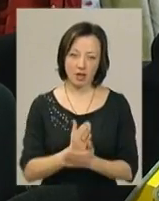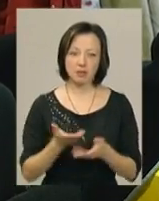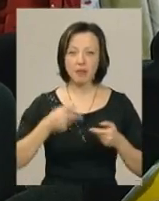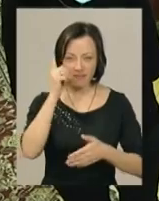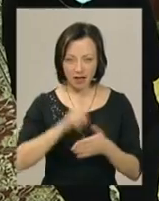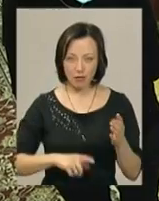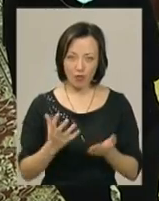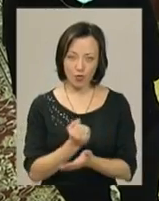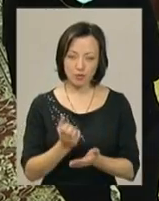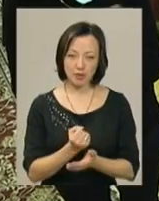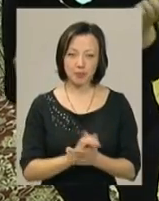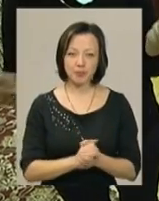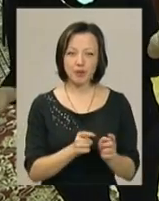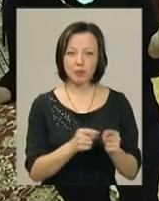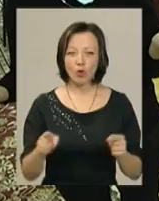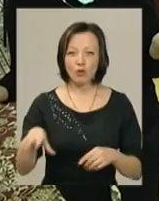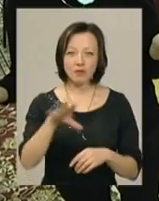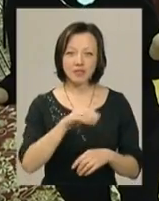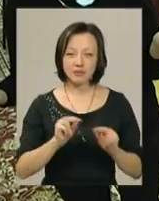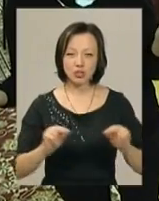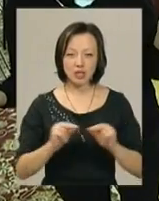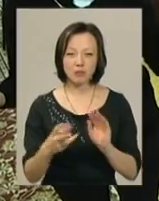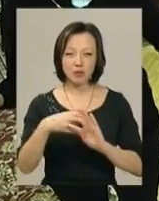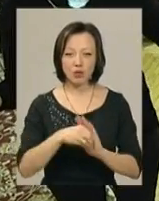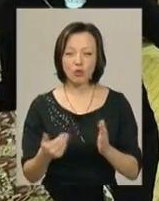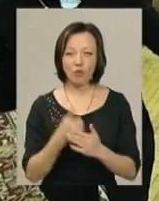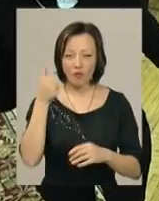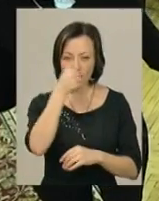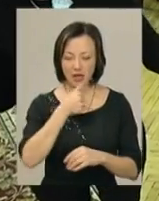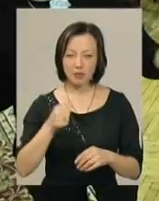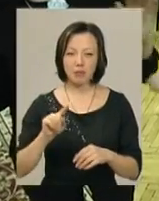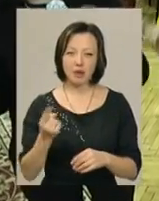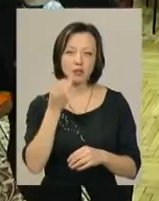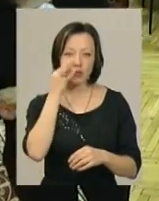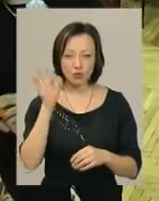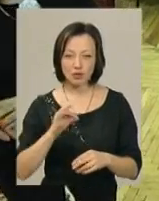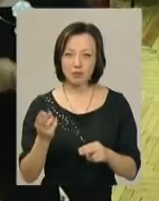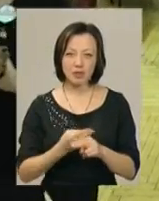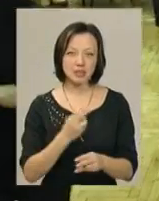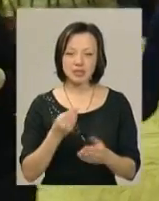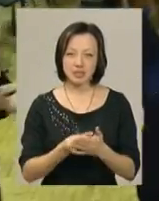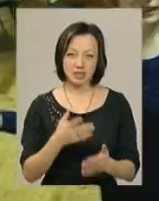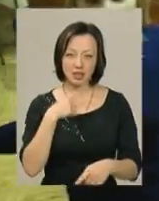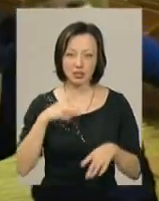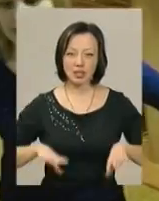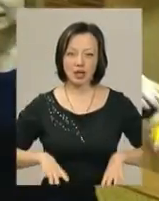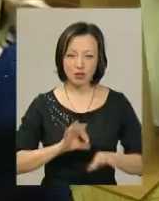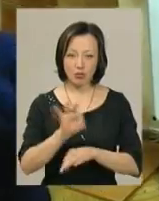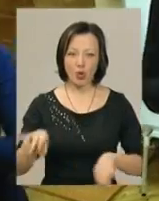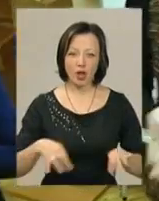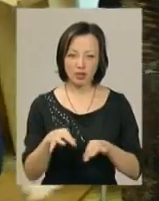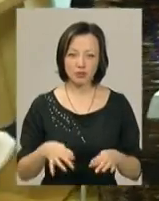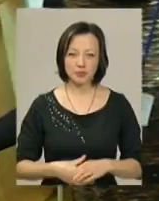Ми віримо в успіх. У поточному році всі освітяни України приєднаються до нововведень. І перший досвід безцінний, говорить тренер проєкту «Сприяння